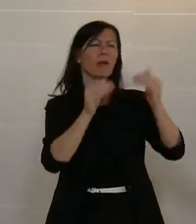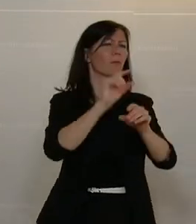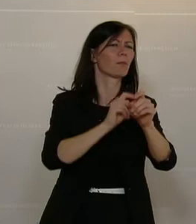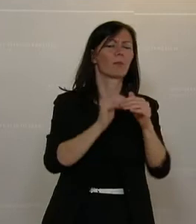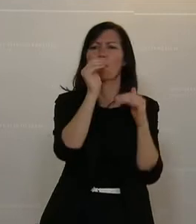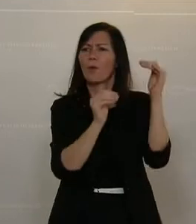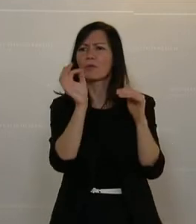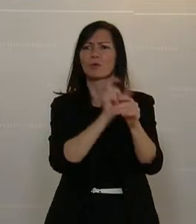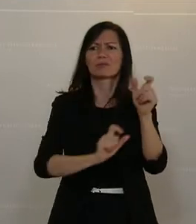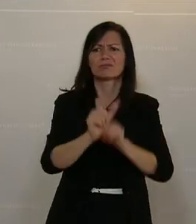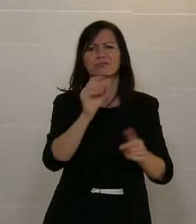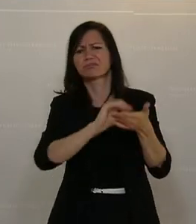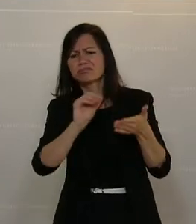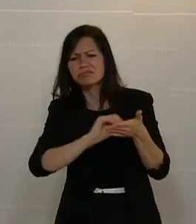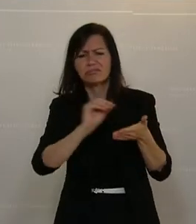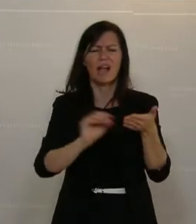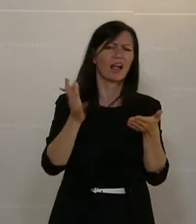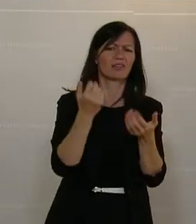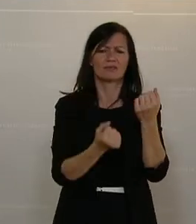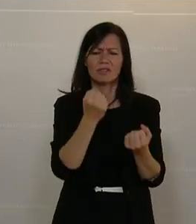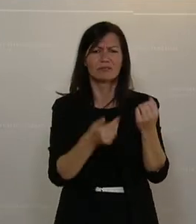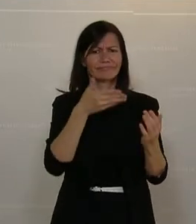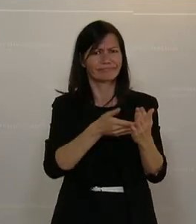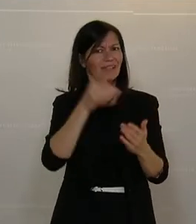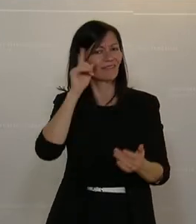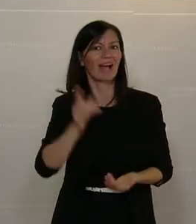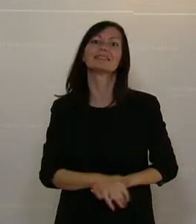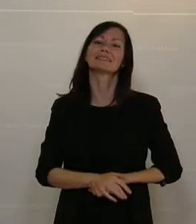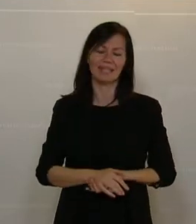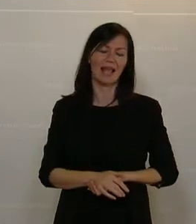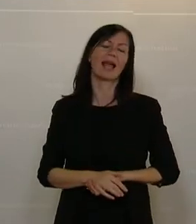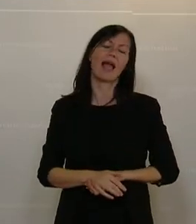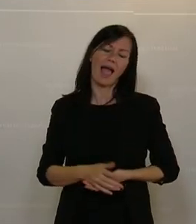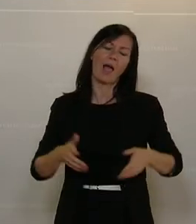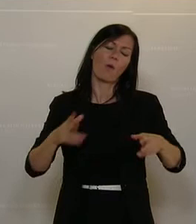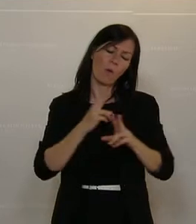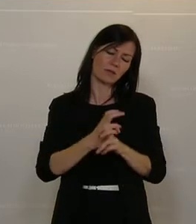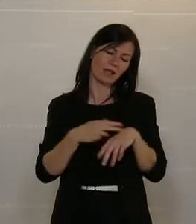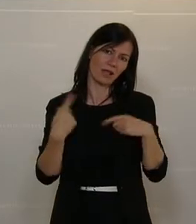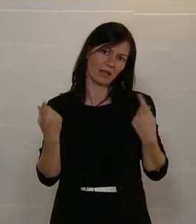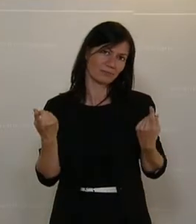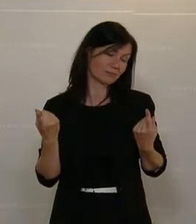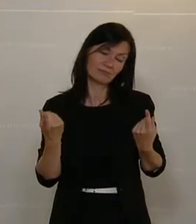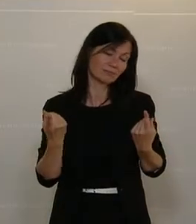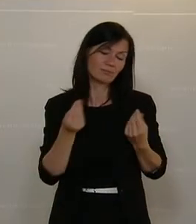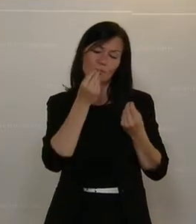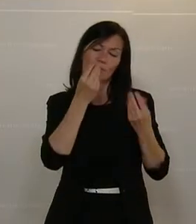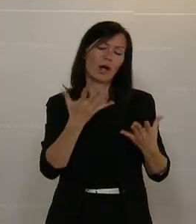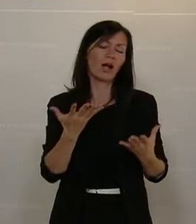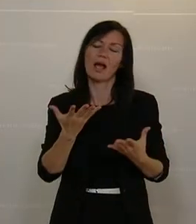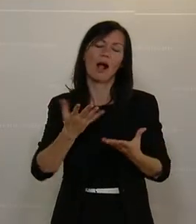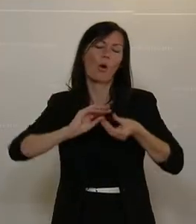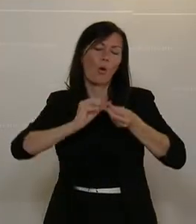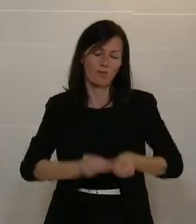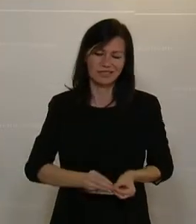natürlich und bin mir sicher, dass Sie das auch wissen. Österreich ist ein Schlagaffenland für Bürokratie-Nerds. Aber genau hier